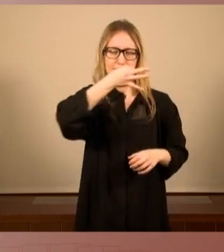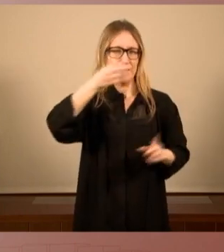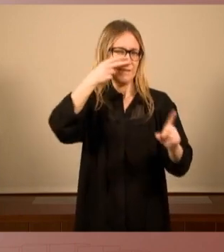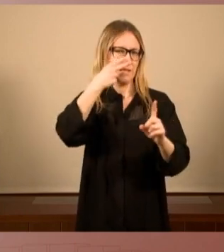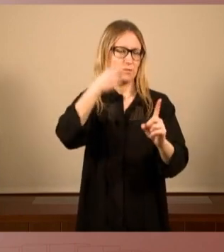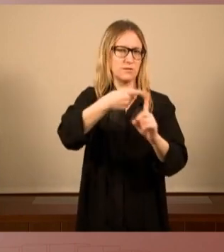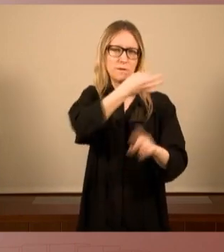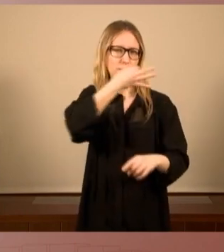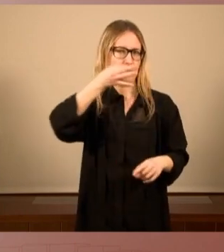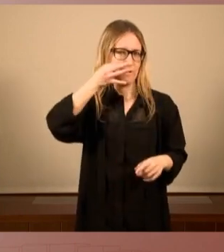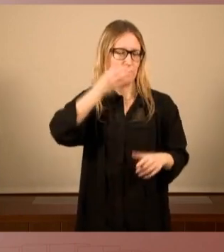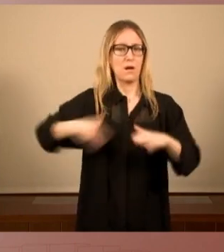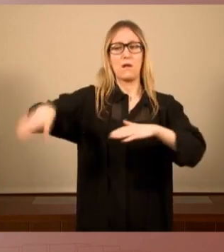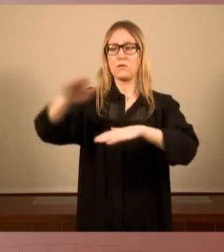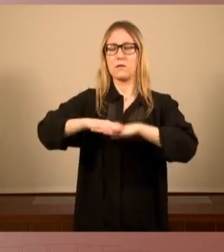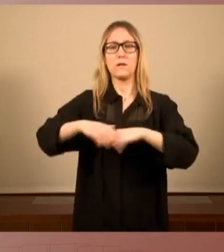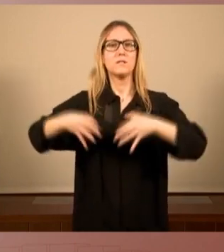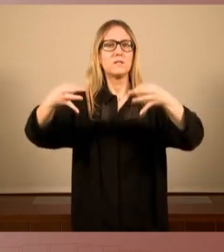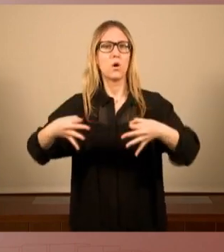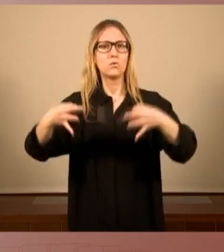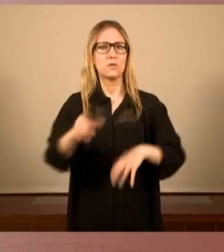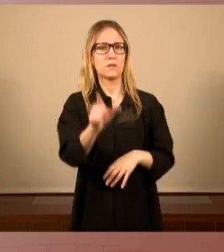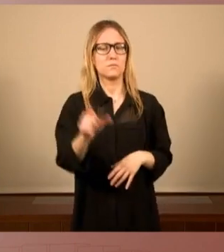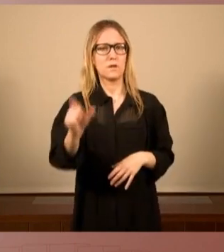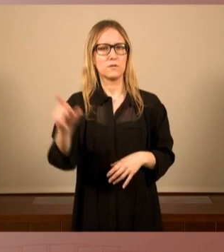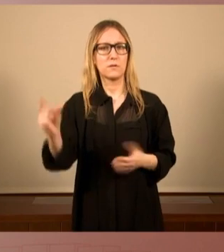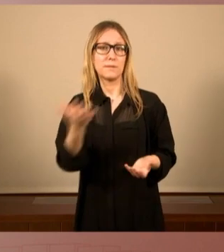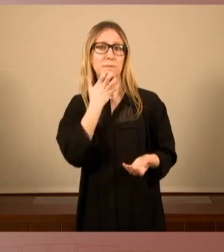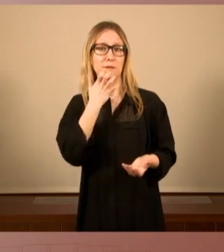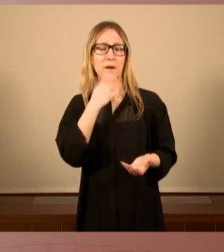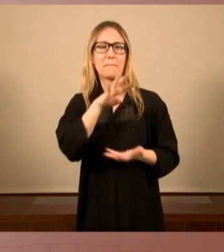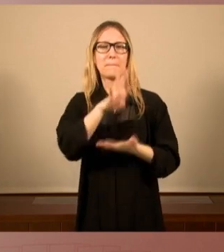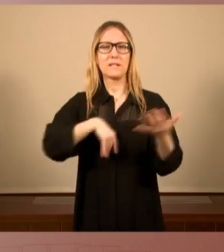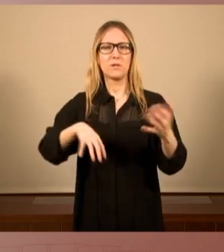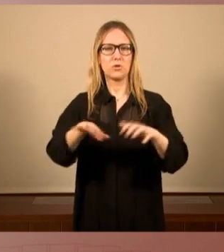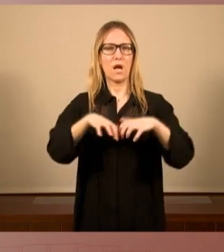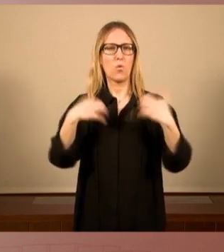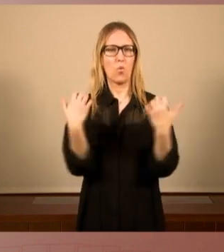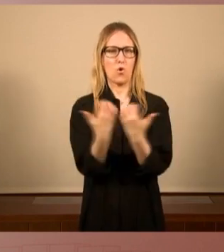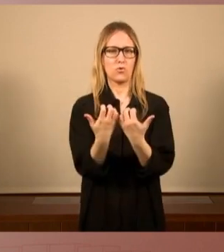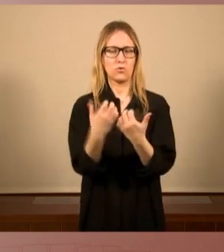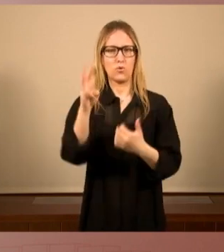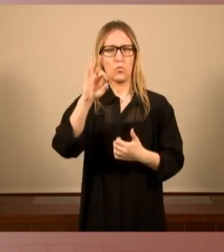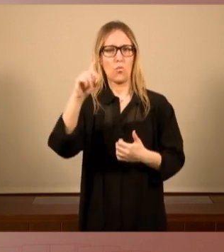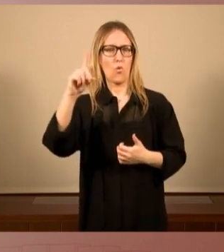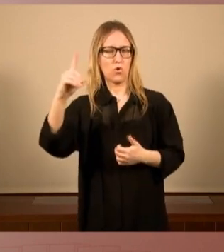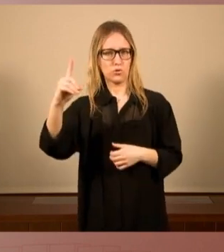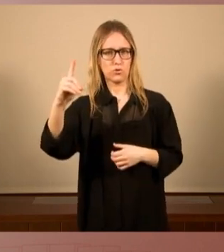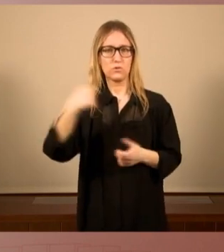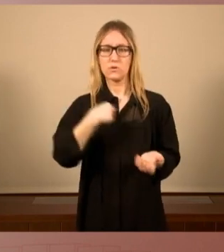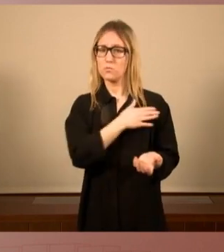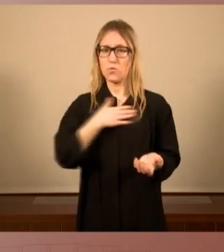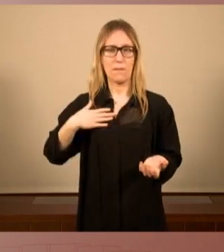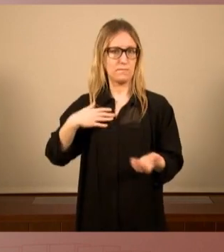que passen per damunt de la salut de les persones com el Barcelona World. i nosaltres volíem que no hi fos